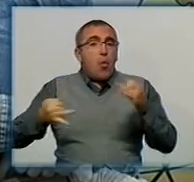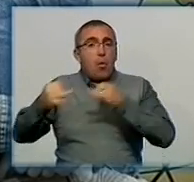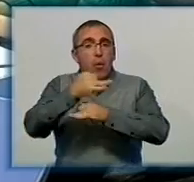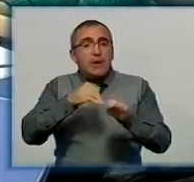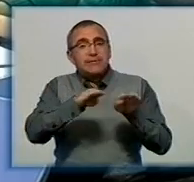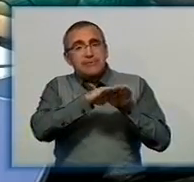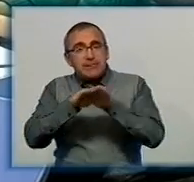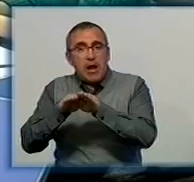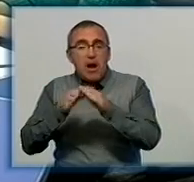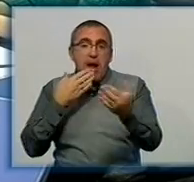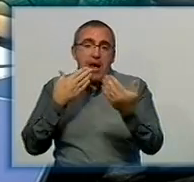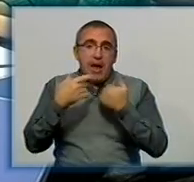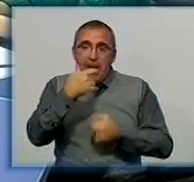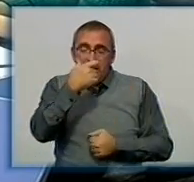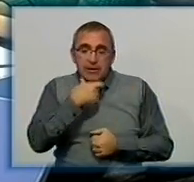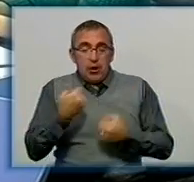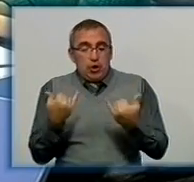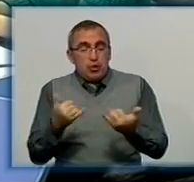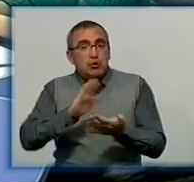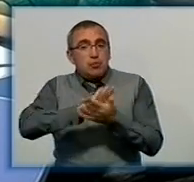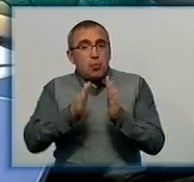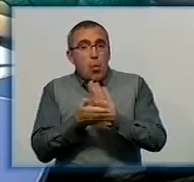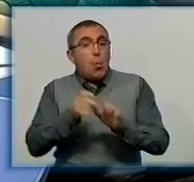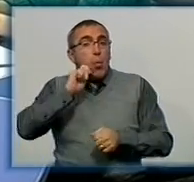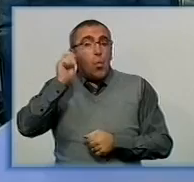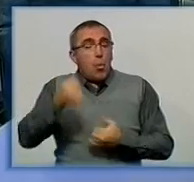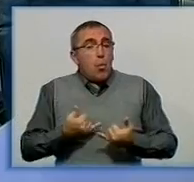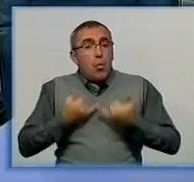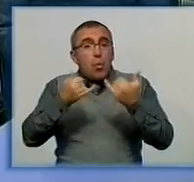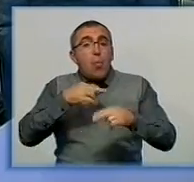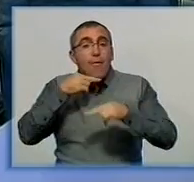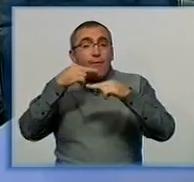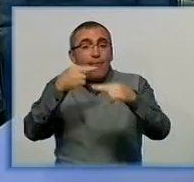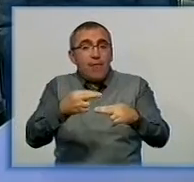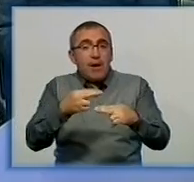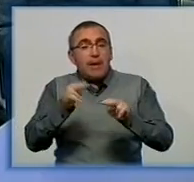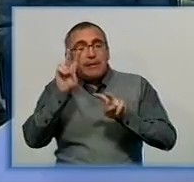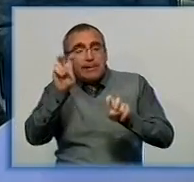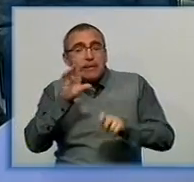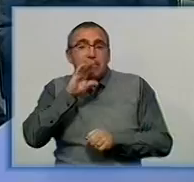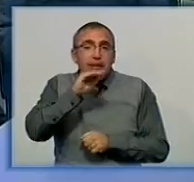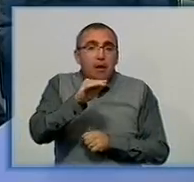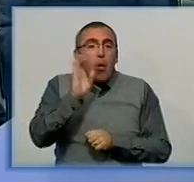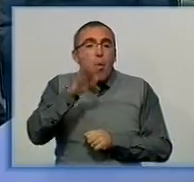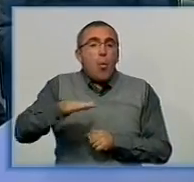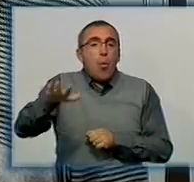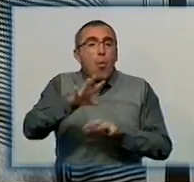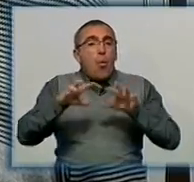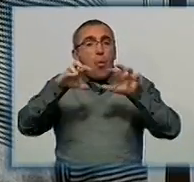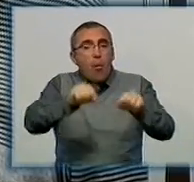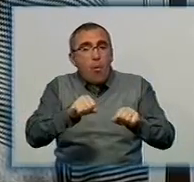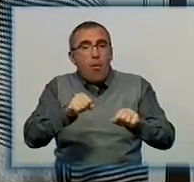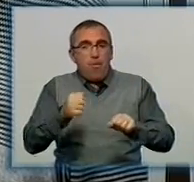стандарти журналістської етики в умовах нинішньої ситуації в Україні. Приділили увагу термінології, як називати окуповані території та